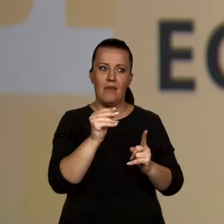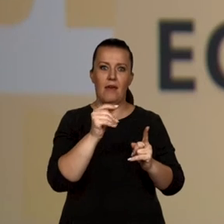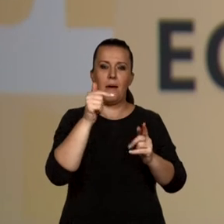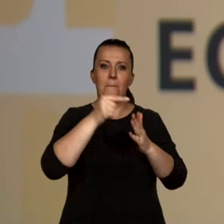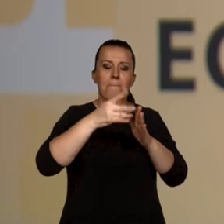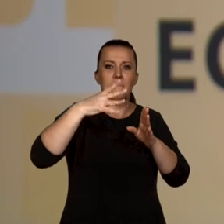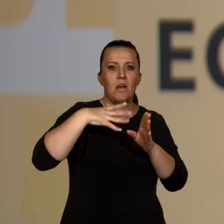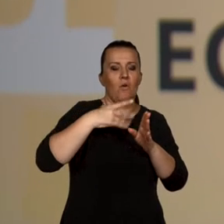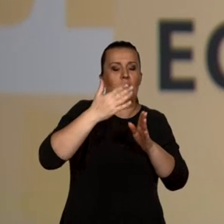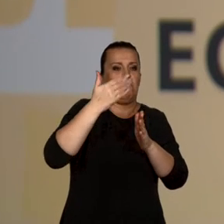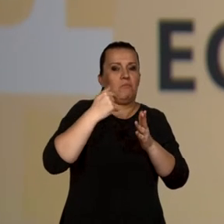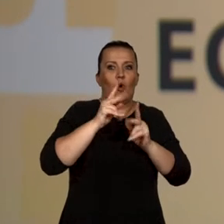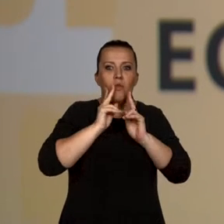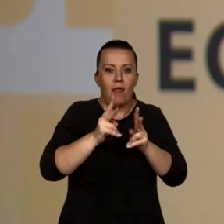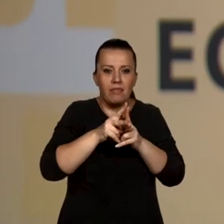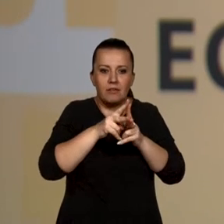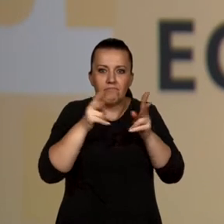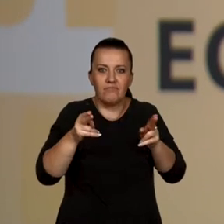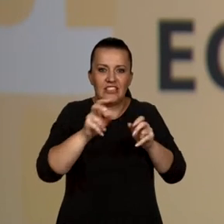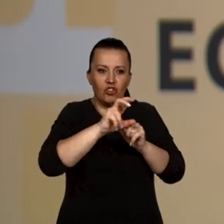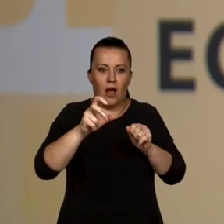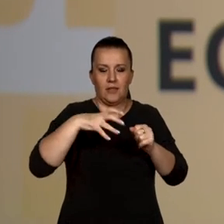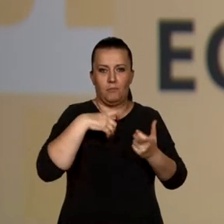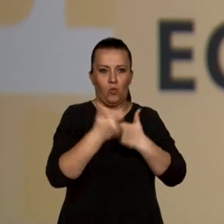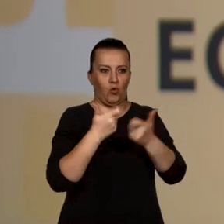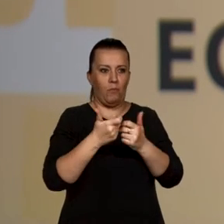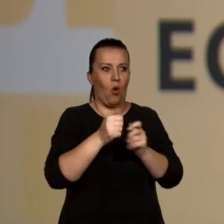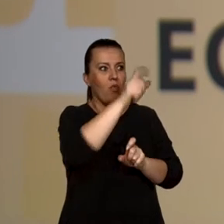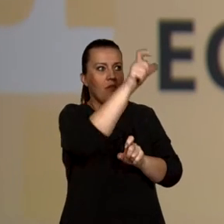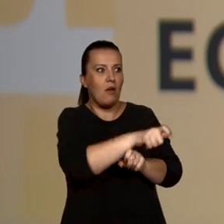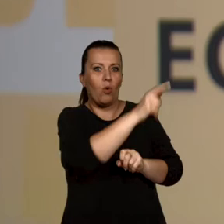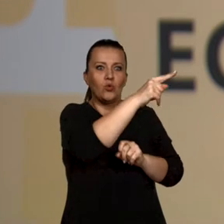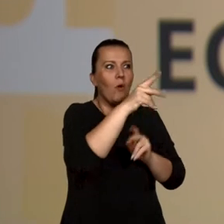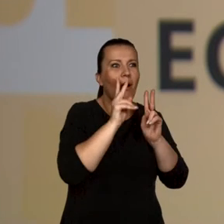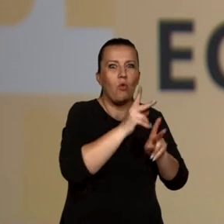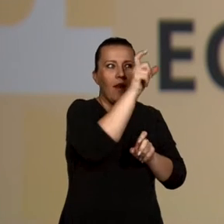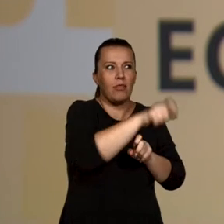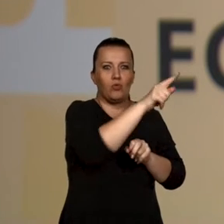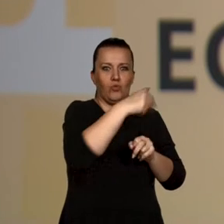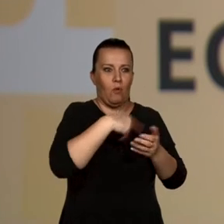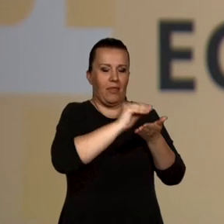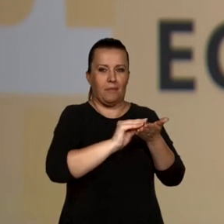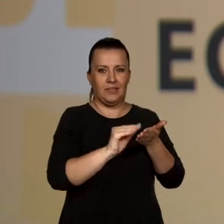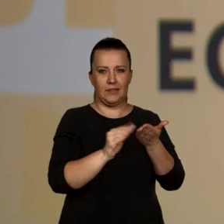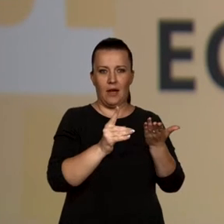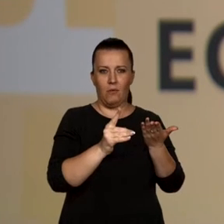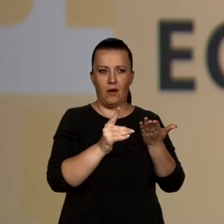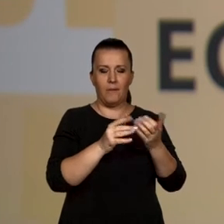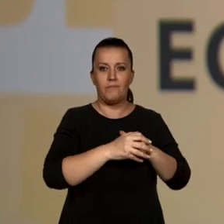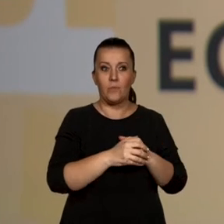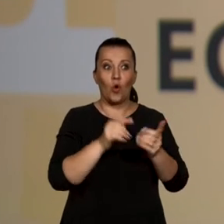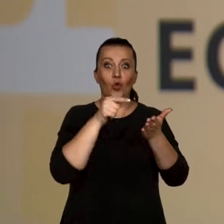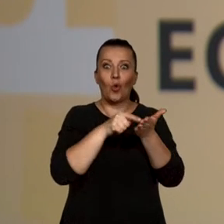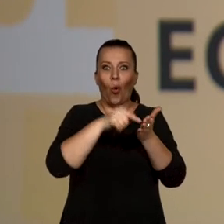czymś zaczepienie, w jakimś konkretnym czasie, w konkretnym miejscu napisał go konkretny autor. Po to są konteksty,